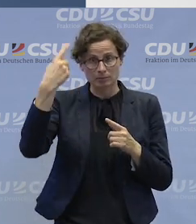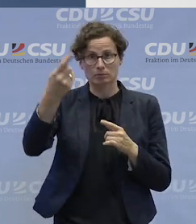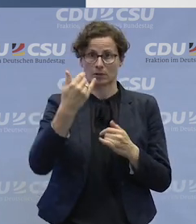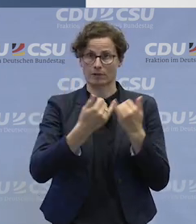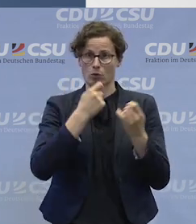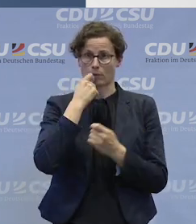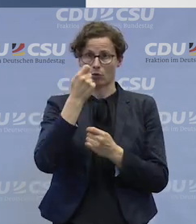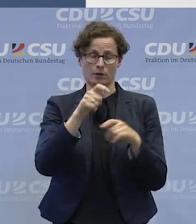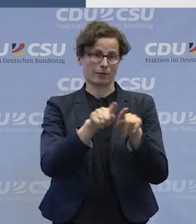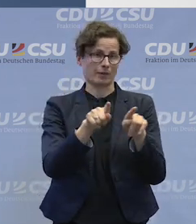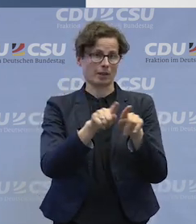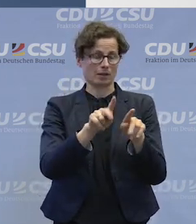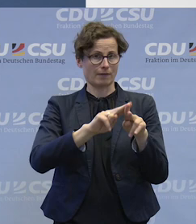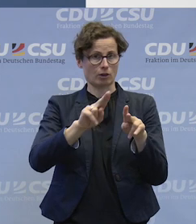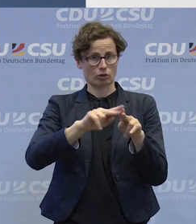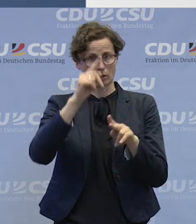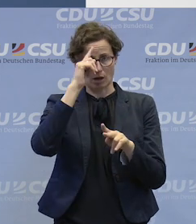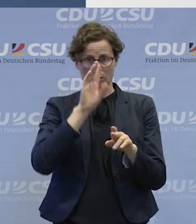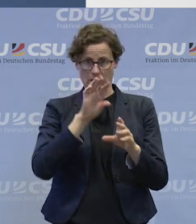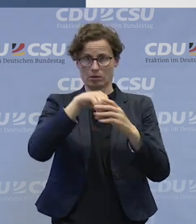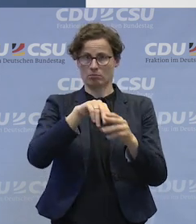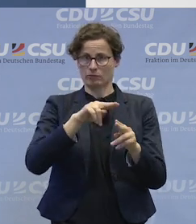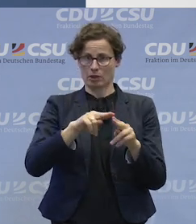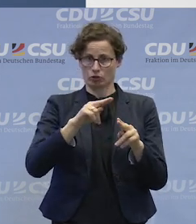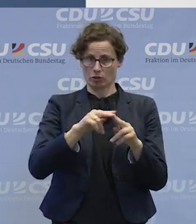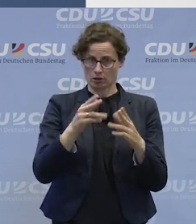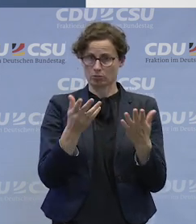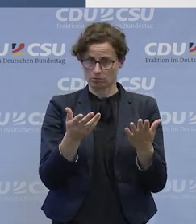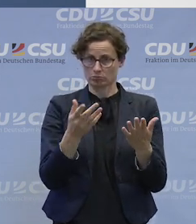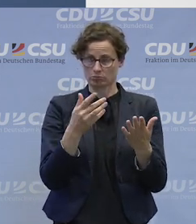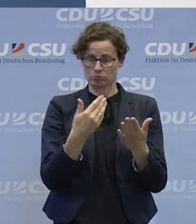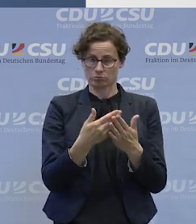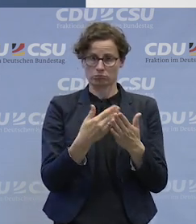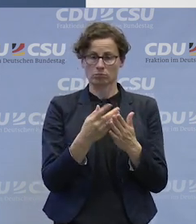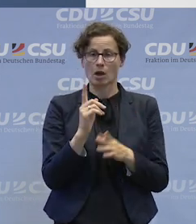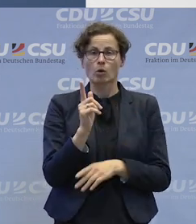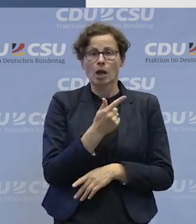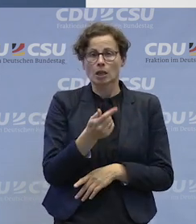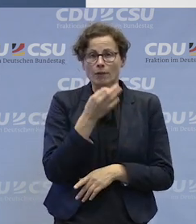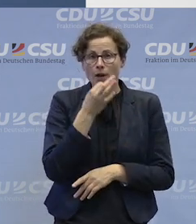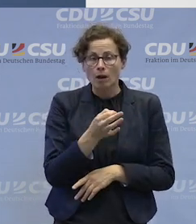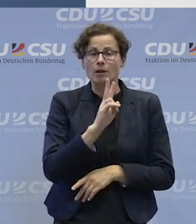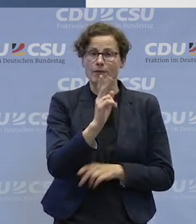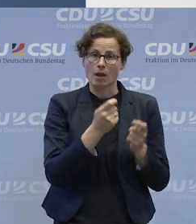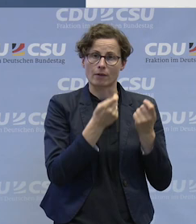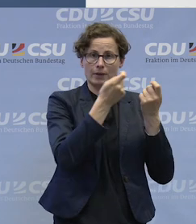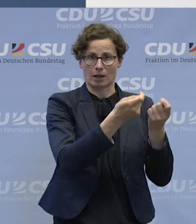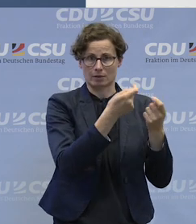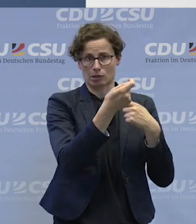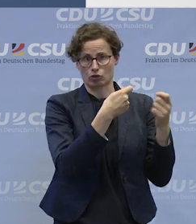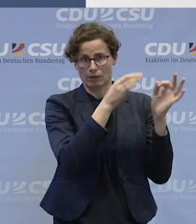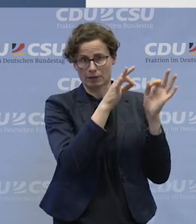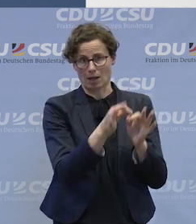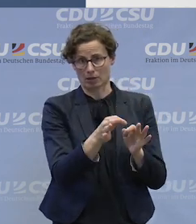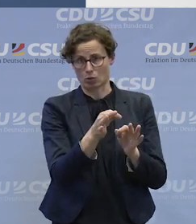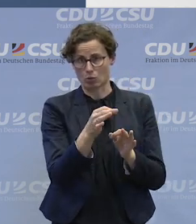eben der Werkstattrat Bestandteil der Werkstatt, Organ der Werkstatt. Und es wird ja auch nicht gefragt, wer finanziert die Geschäftsleitung oder wer finanziert